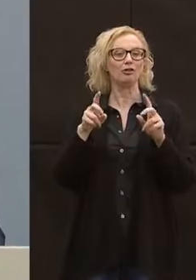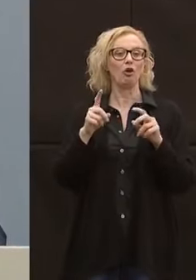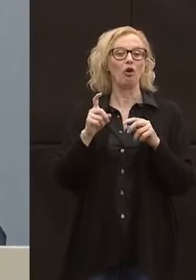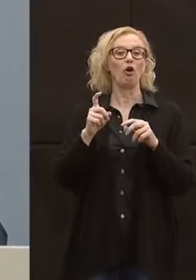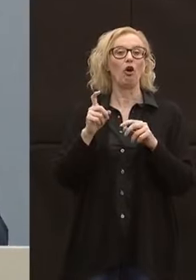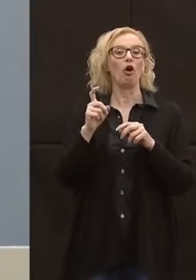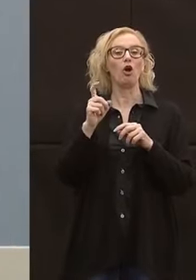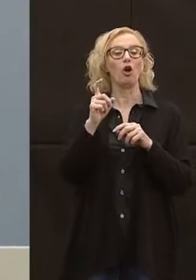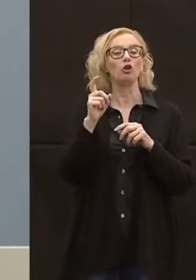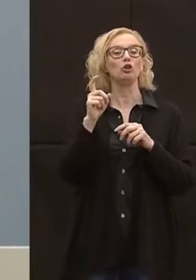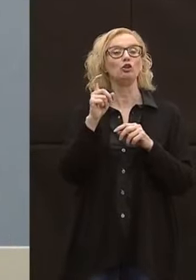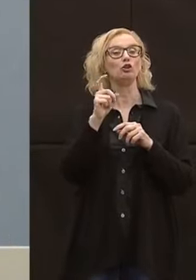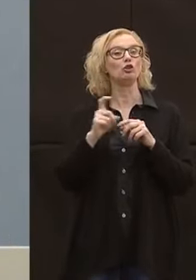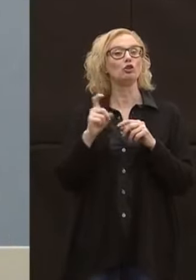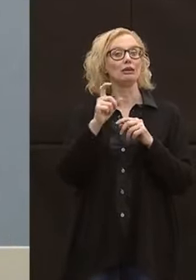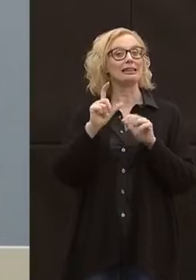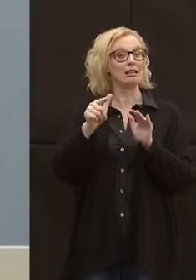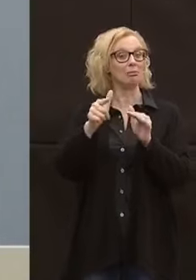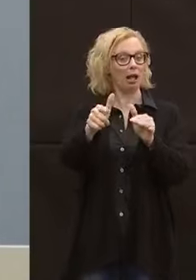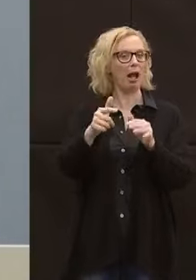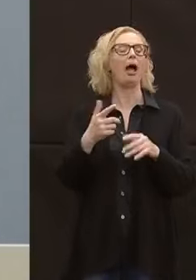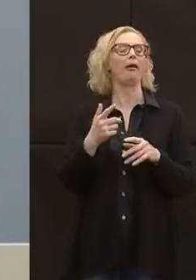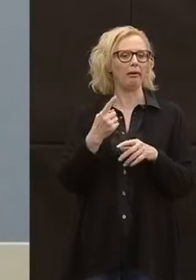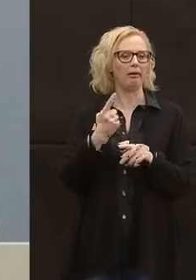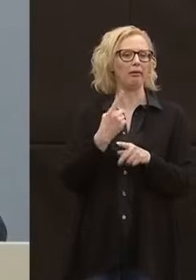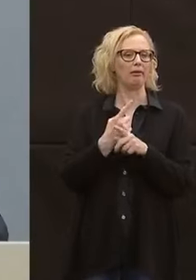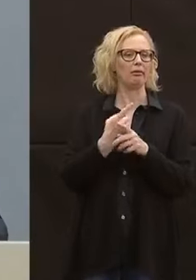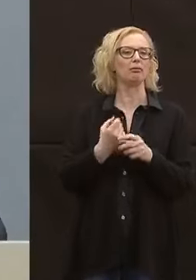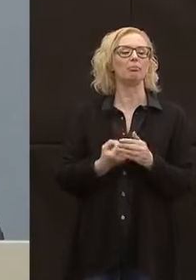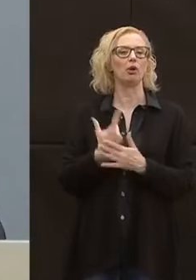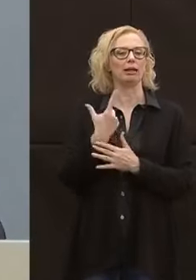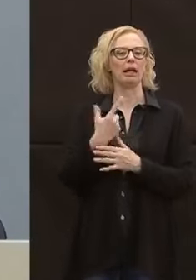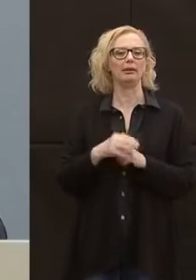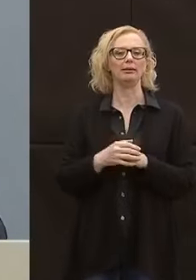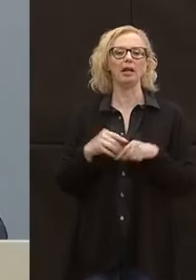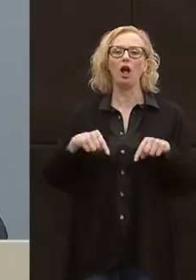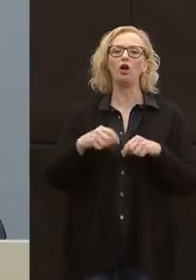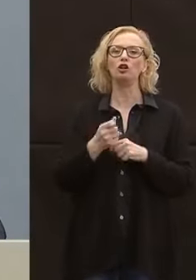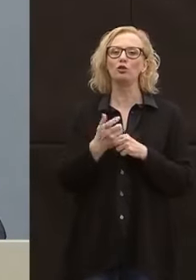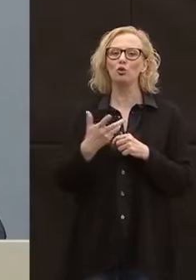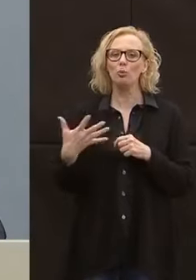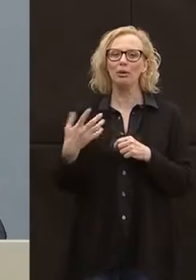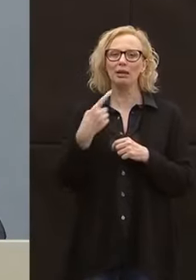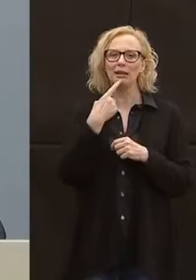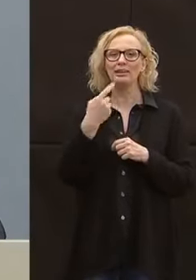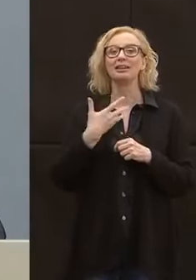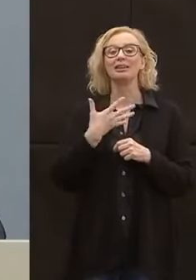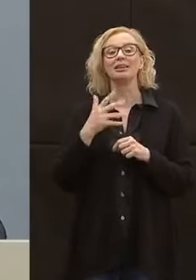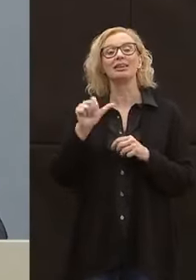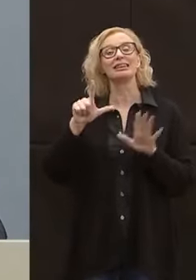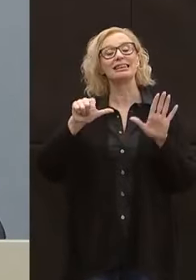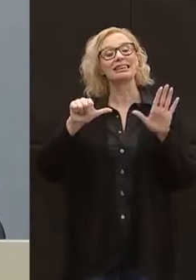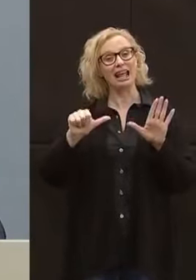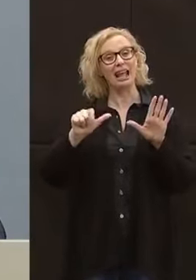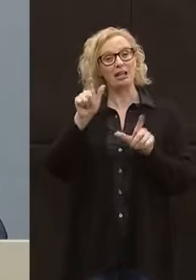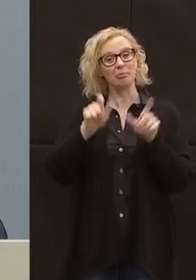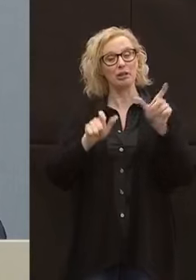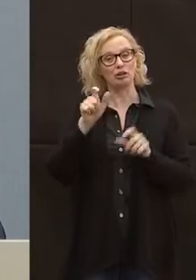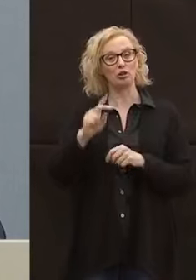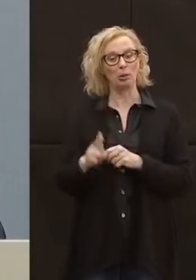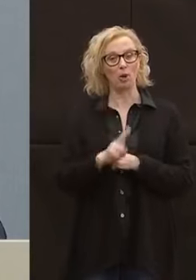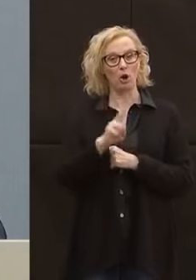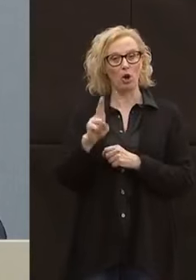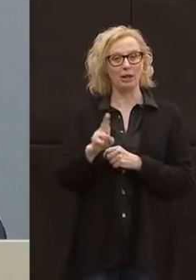prossime settimane. Oggi i numeri ci dicono che abbiamo avuto sei decessi in